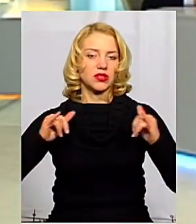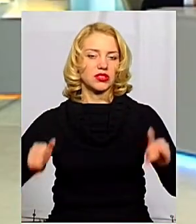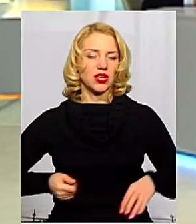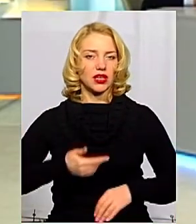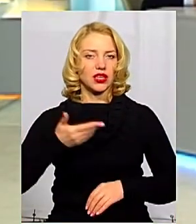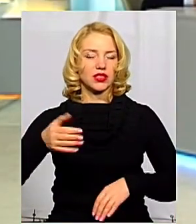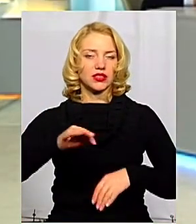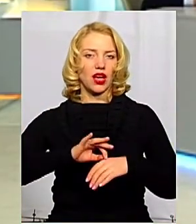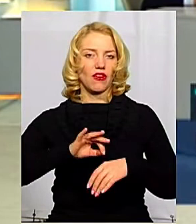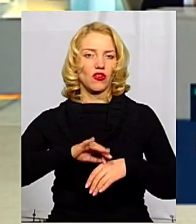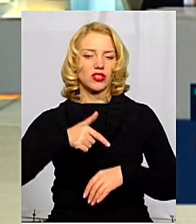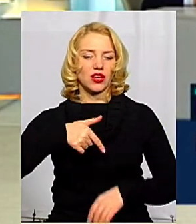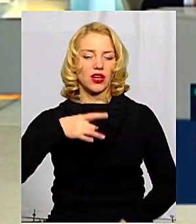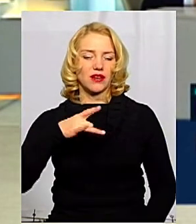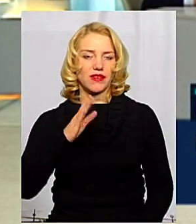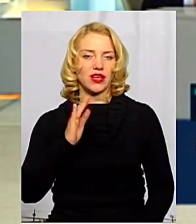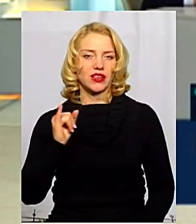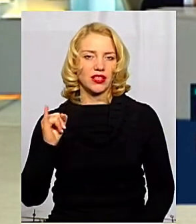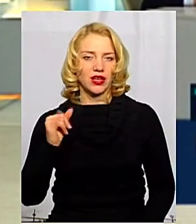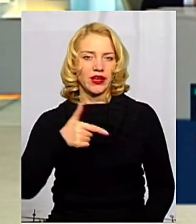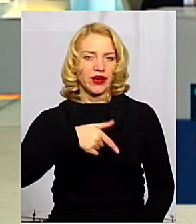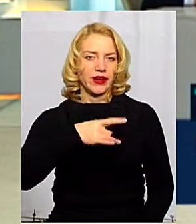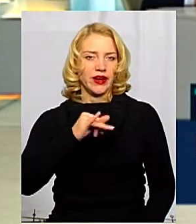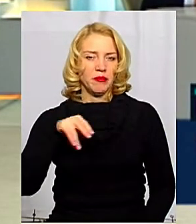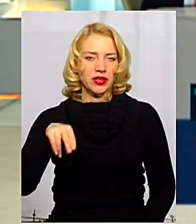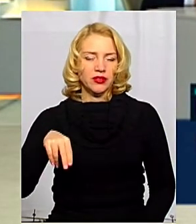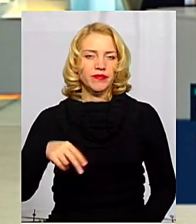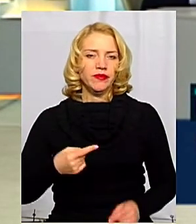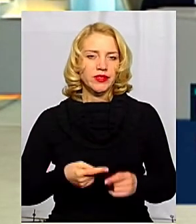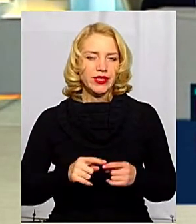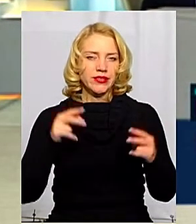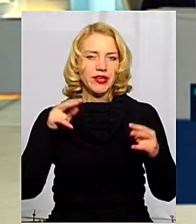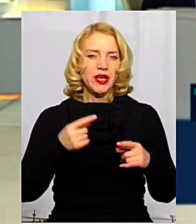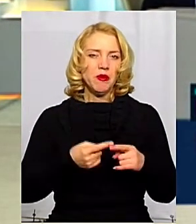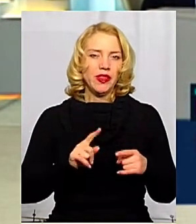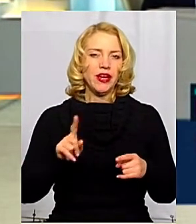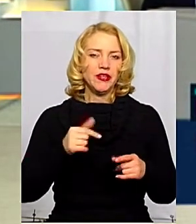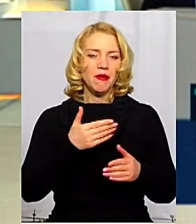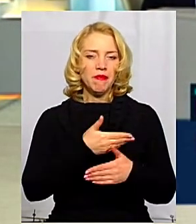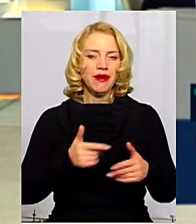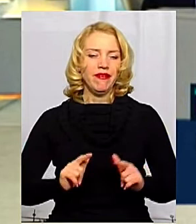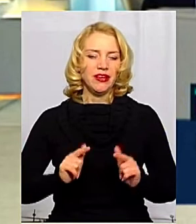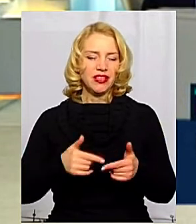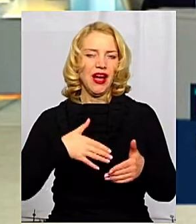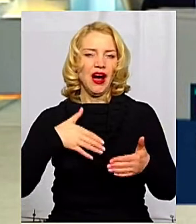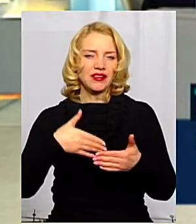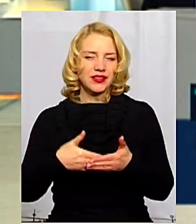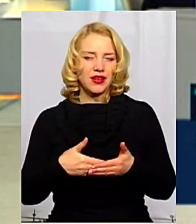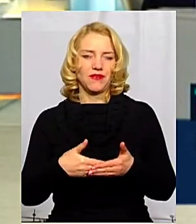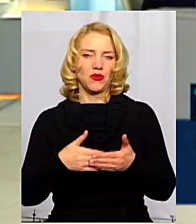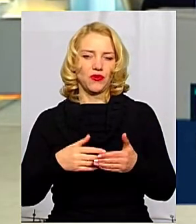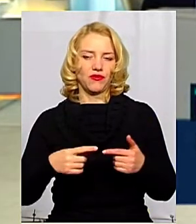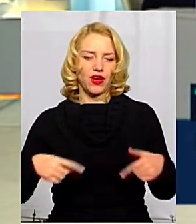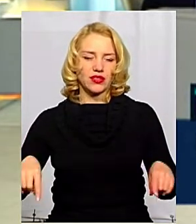захворівших на ГРВІ та грип. Це свідчить про те, що ми ввійшли в таку активну фазу